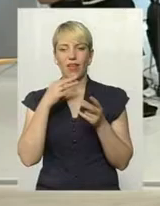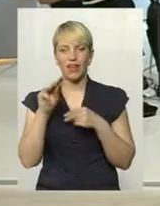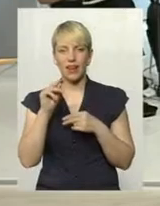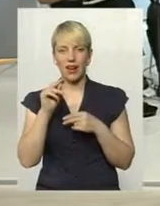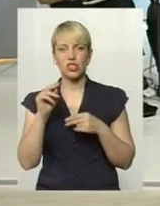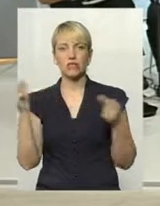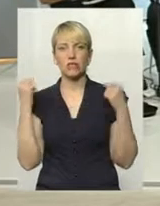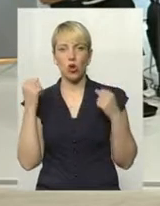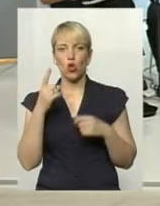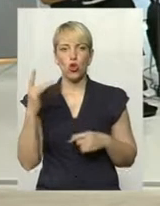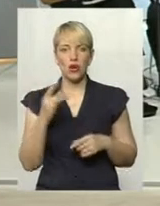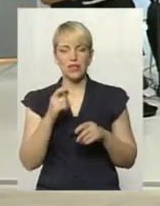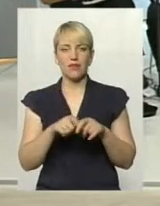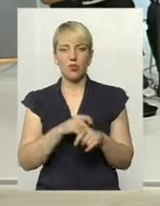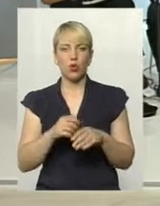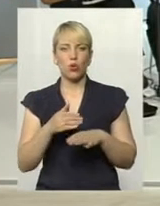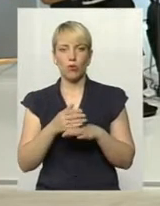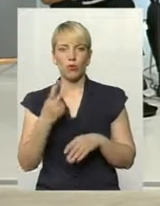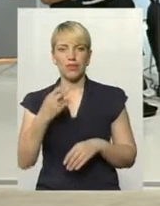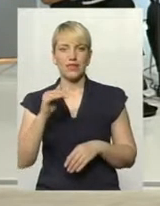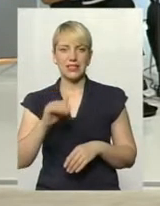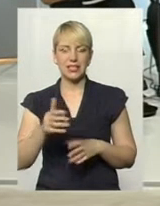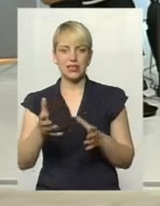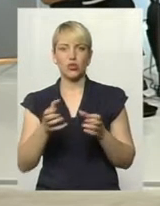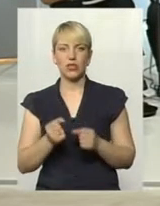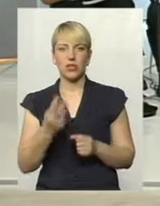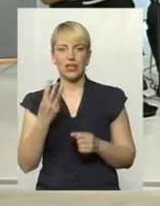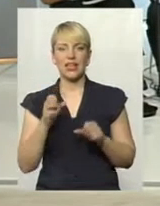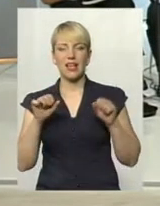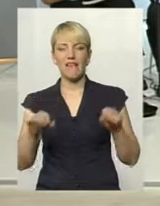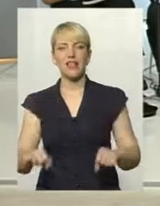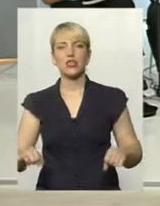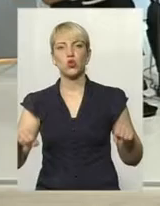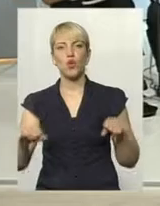Одноразову допомогу зараз по 20 тисяч отримали якраз три висловальники.